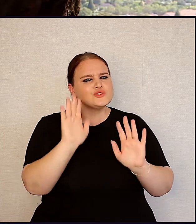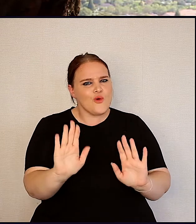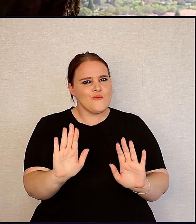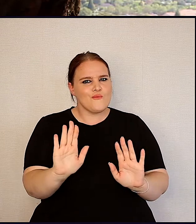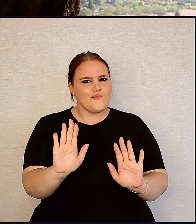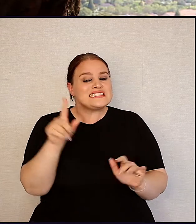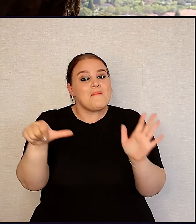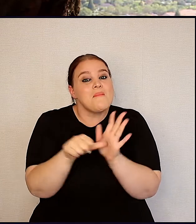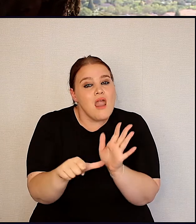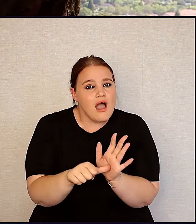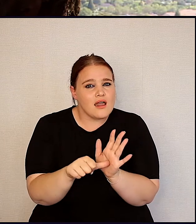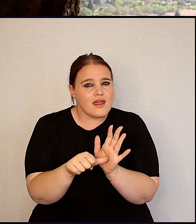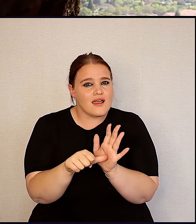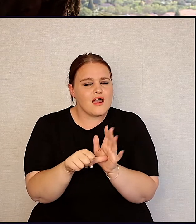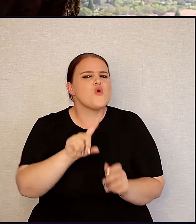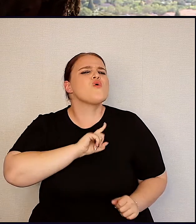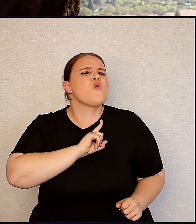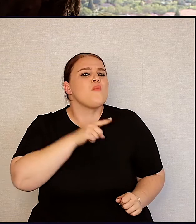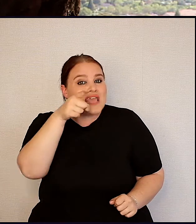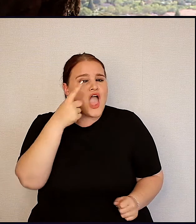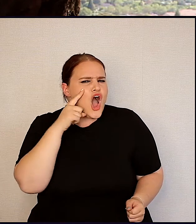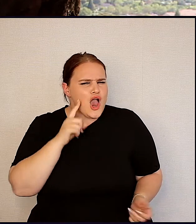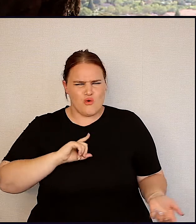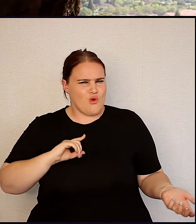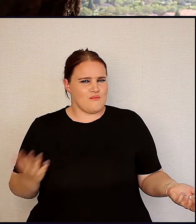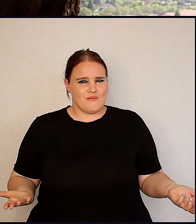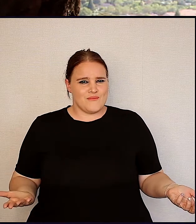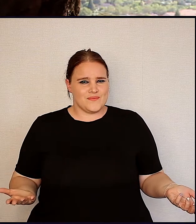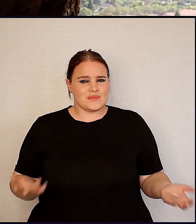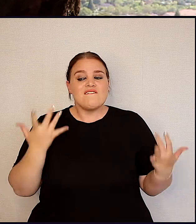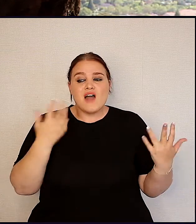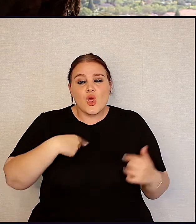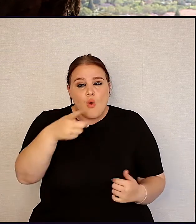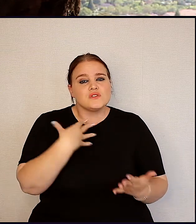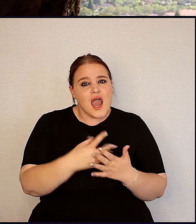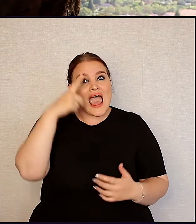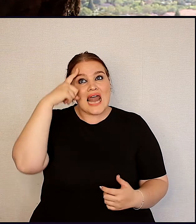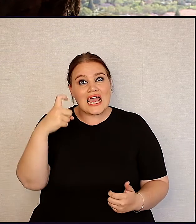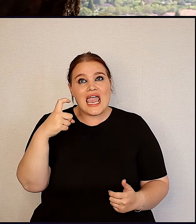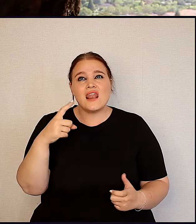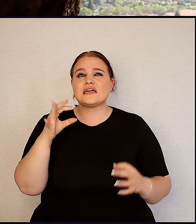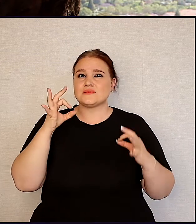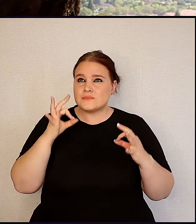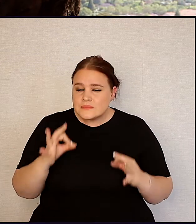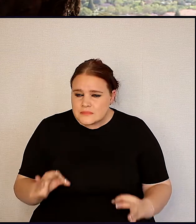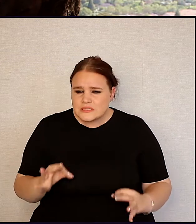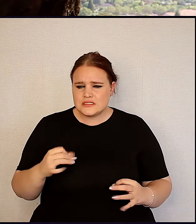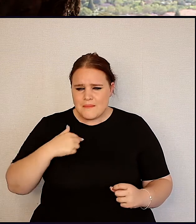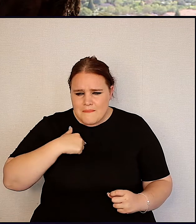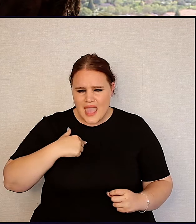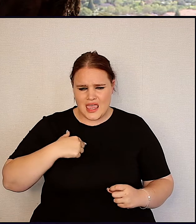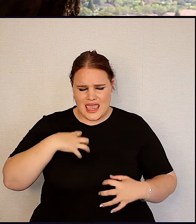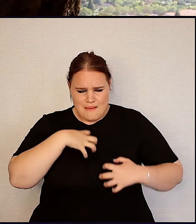vandag, en dit is so belangrijk, het is dat hy sê, waarom huil jy? Want wanneer ek en jy kan erken wat het is, wat ons